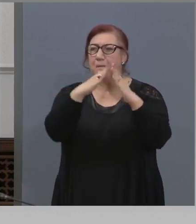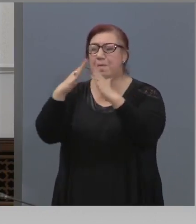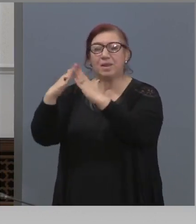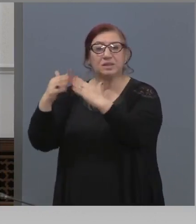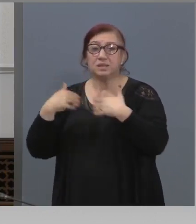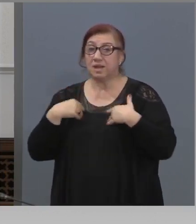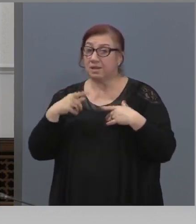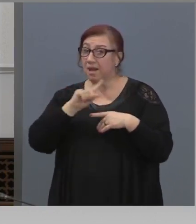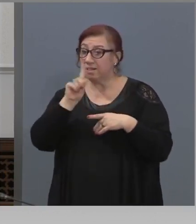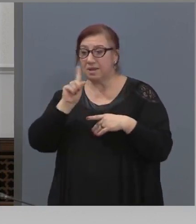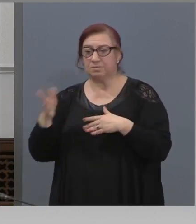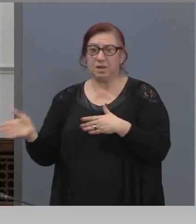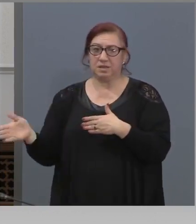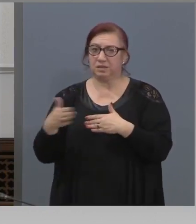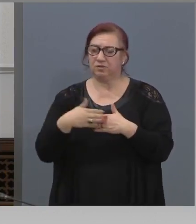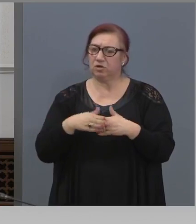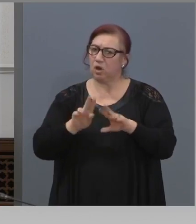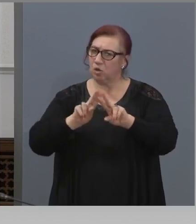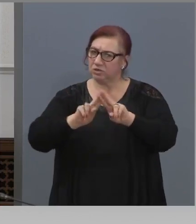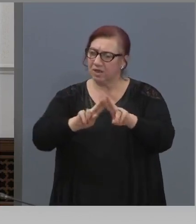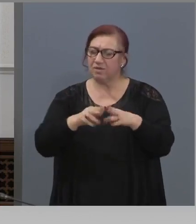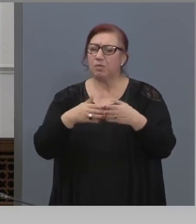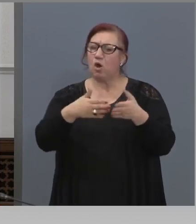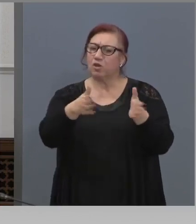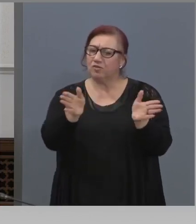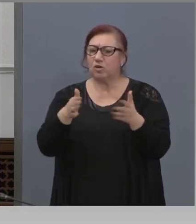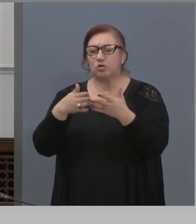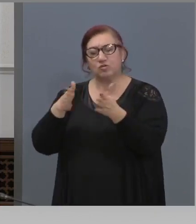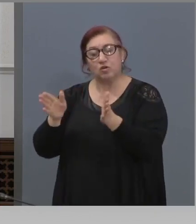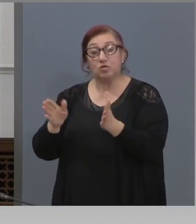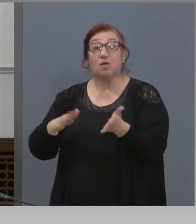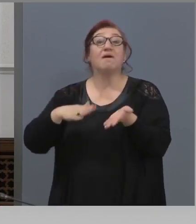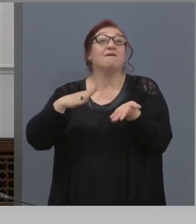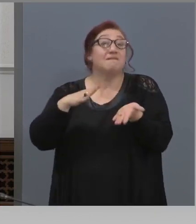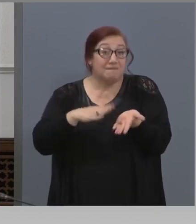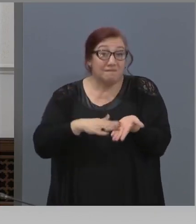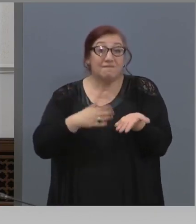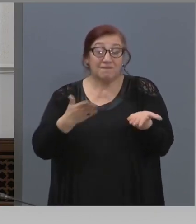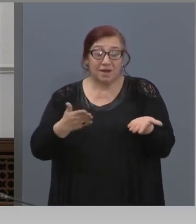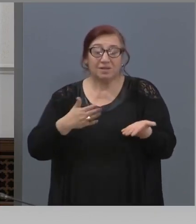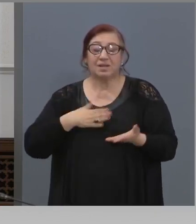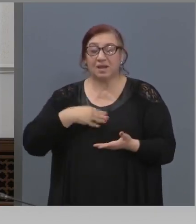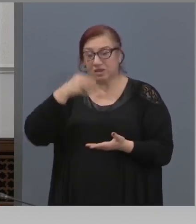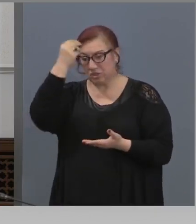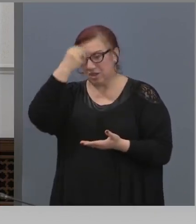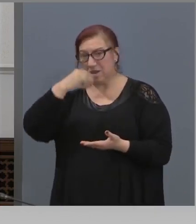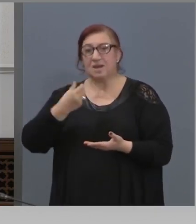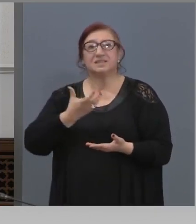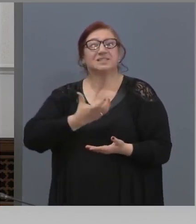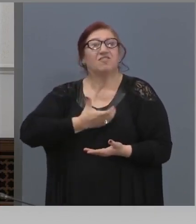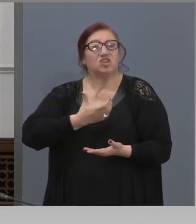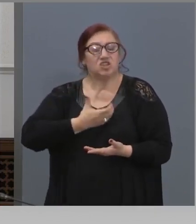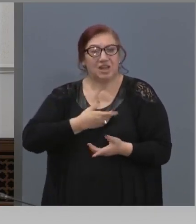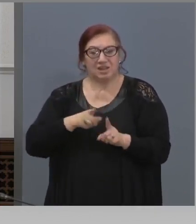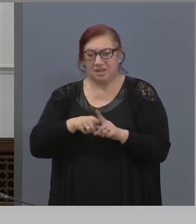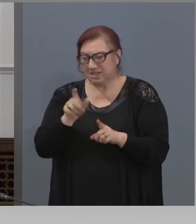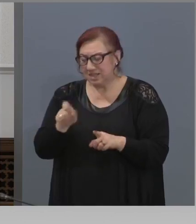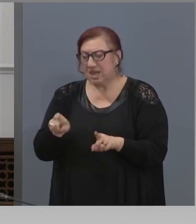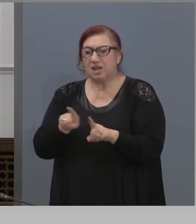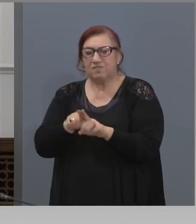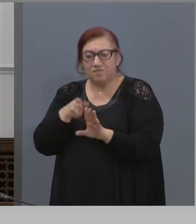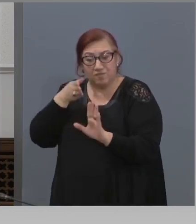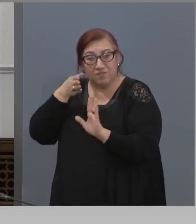Факт е, че нашите свещенници и владици вътре в храмовете